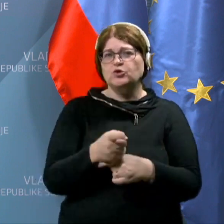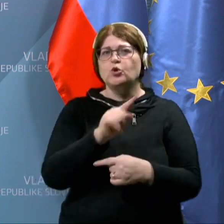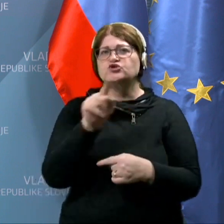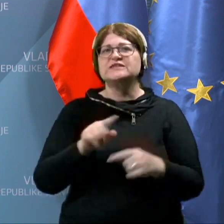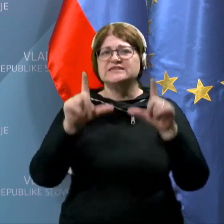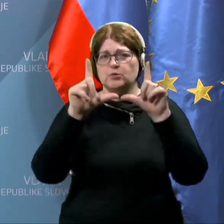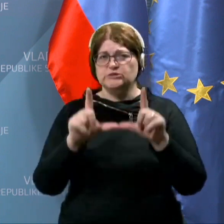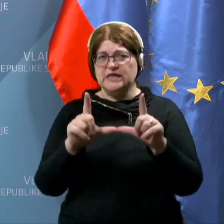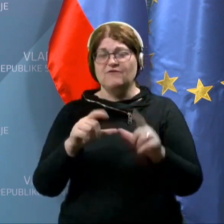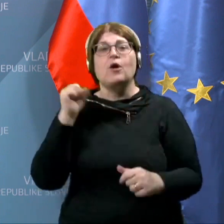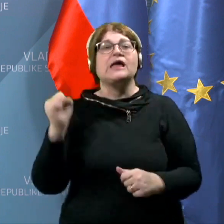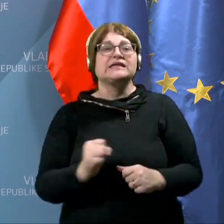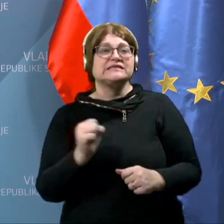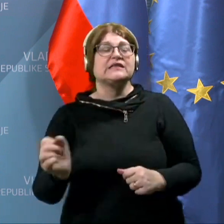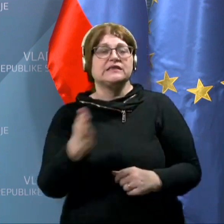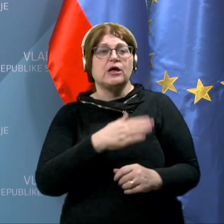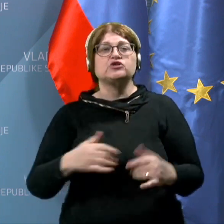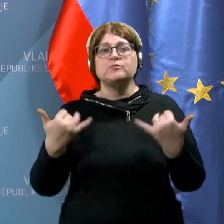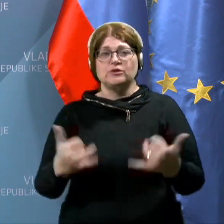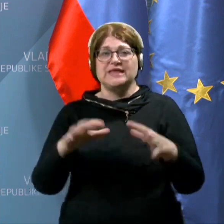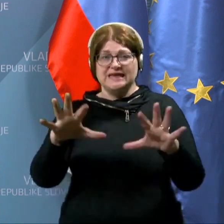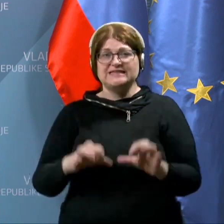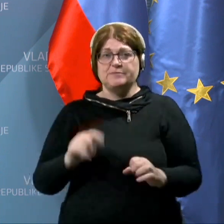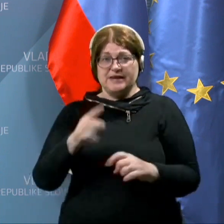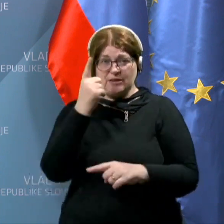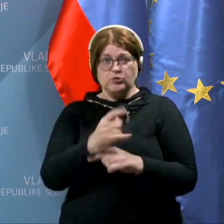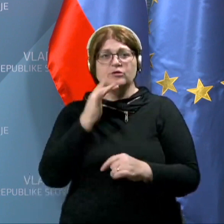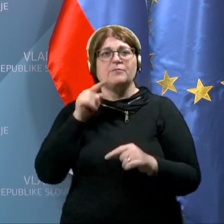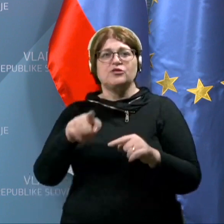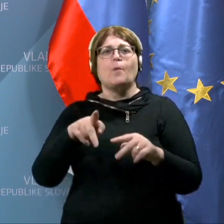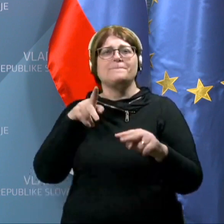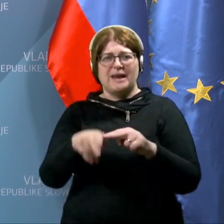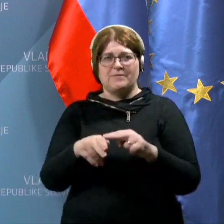ustavo. Zato smo tudi danes prejeli ta odlog, da bi to preprečili.